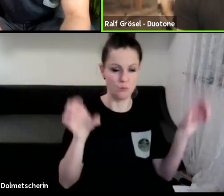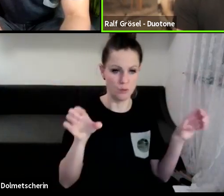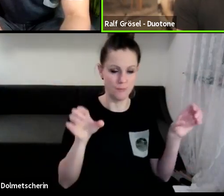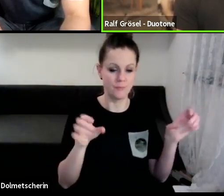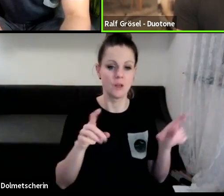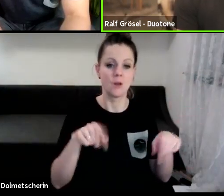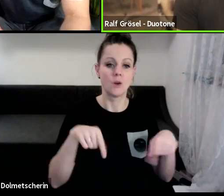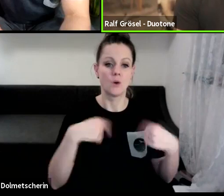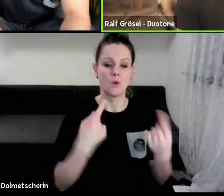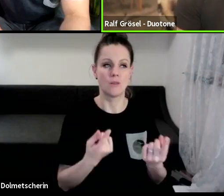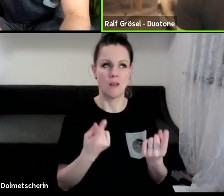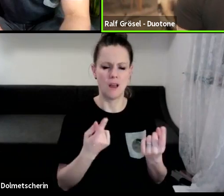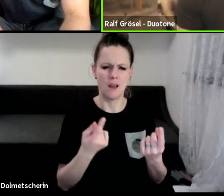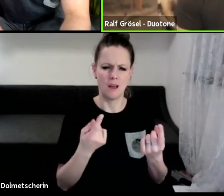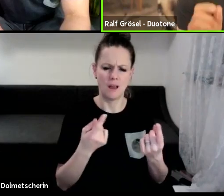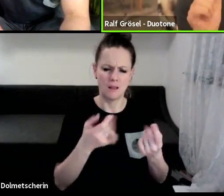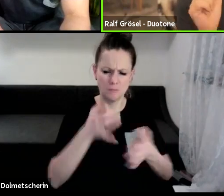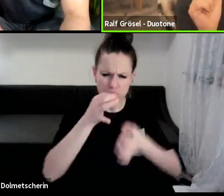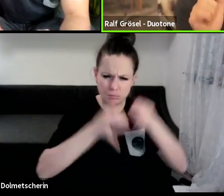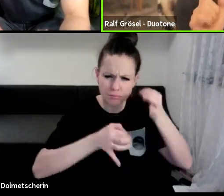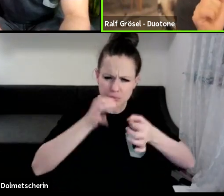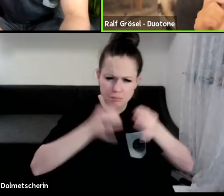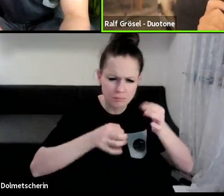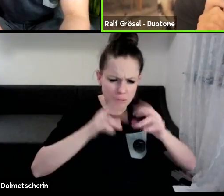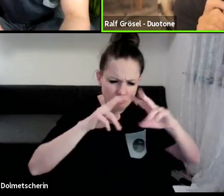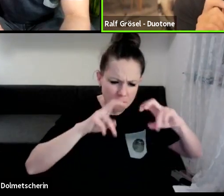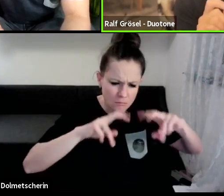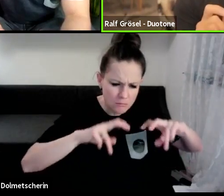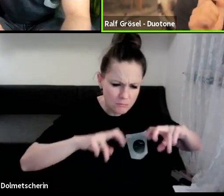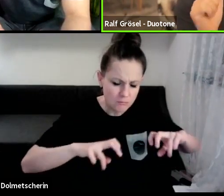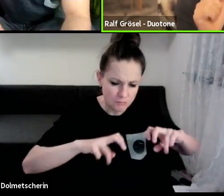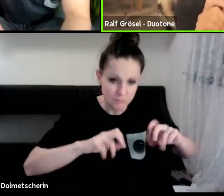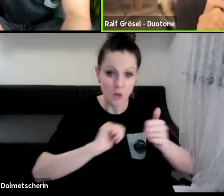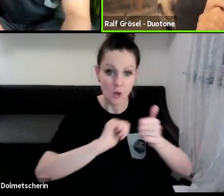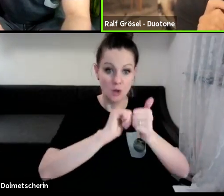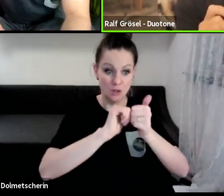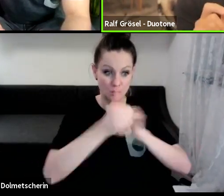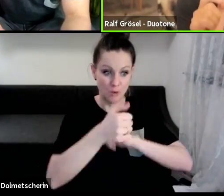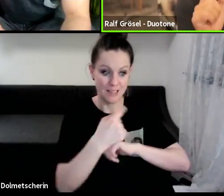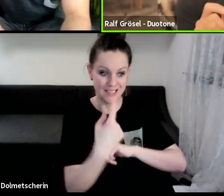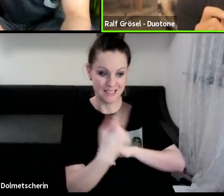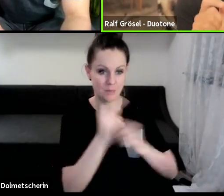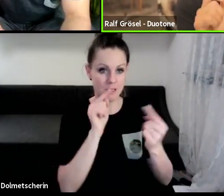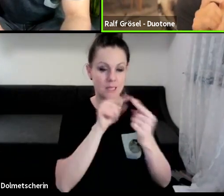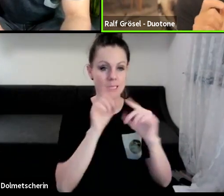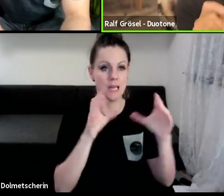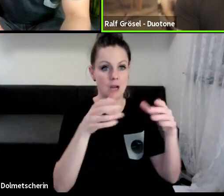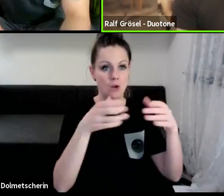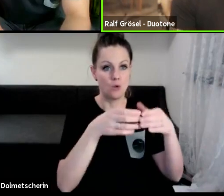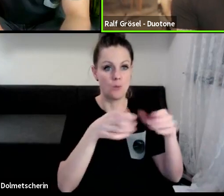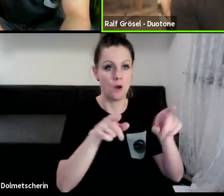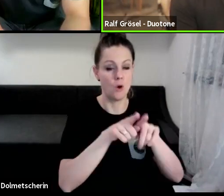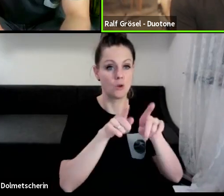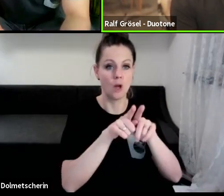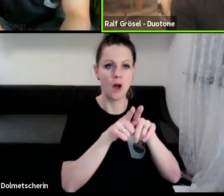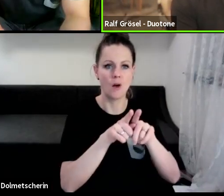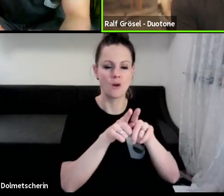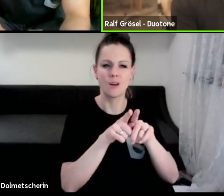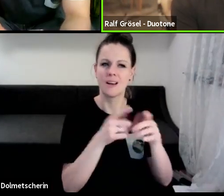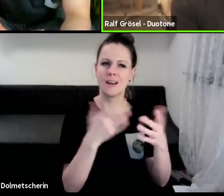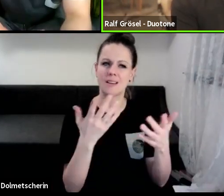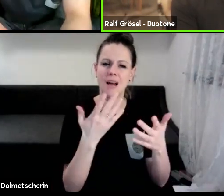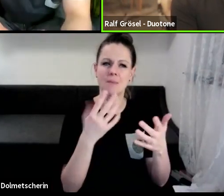war für mich klar, dass der Sport selber, also die Zielgruppe und vor allem auch die Intention, die damals im